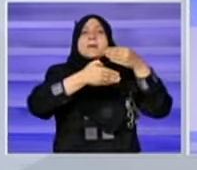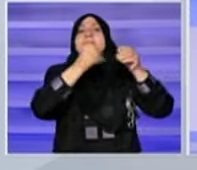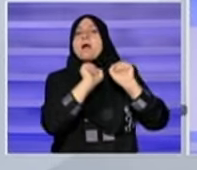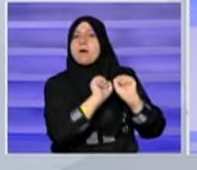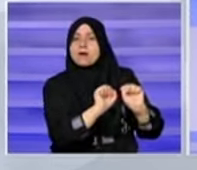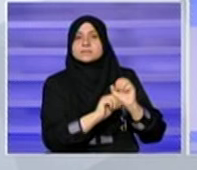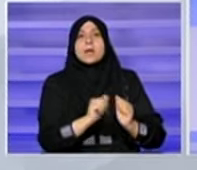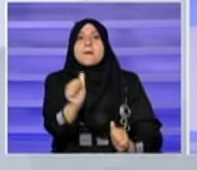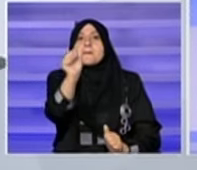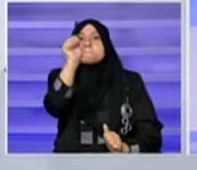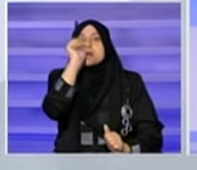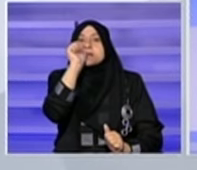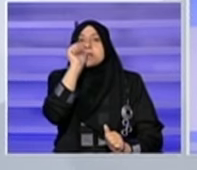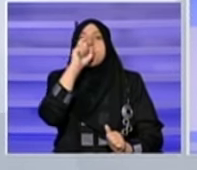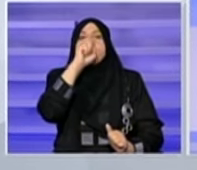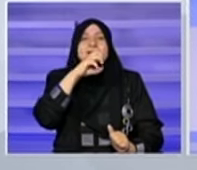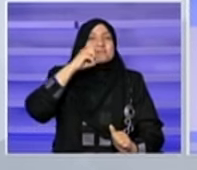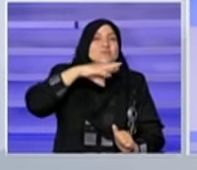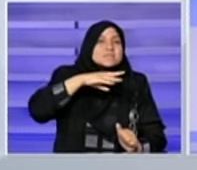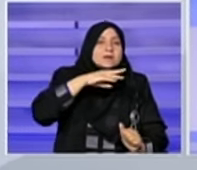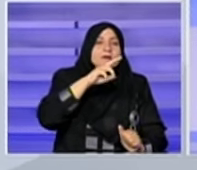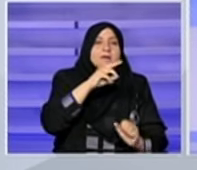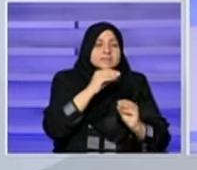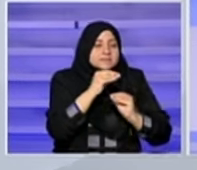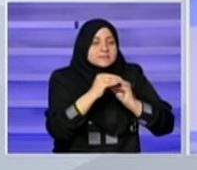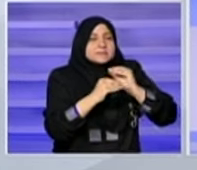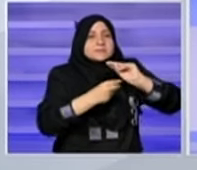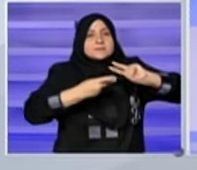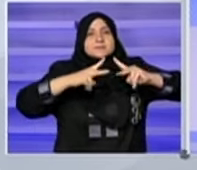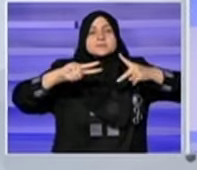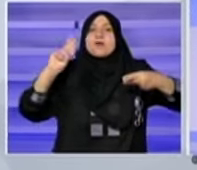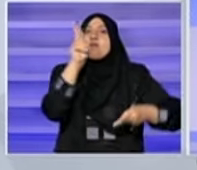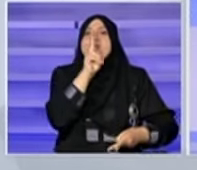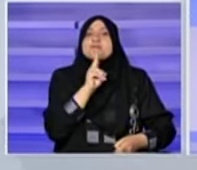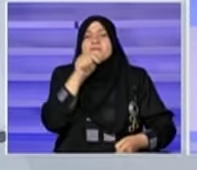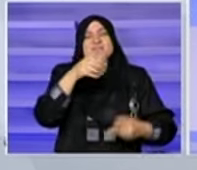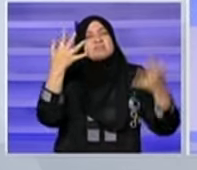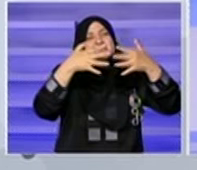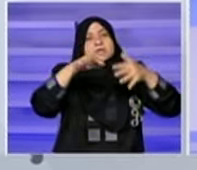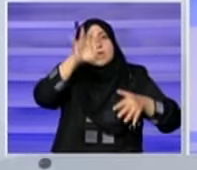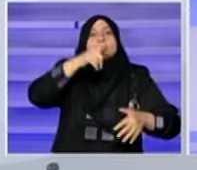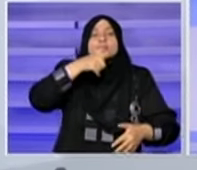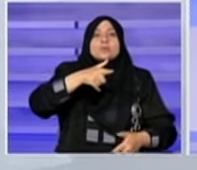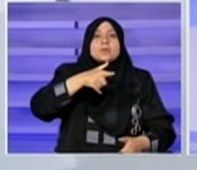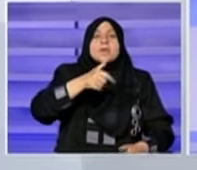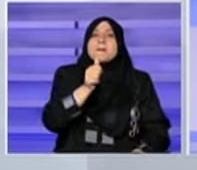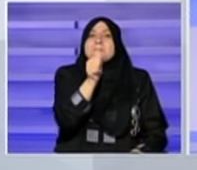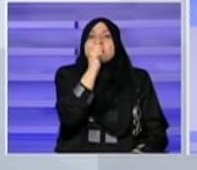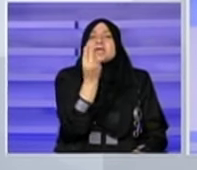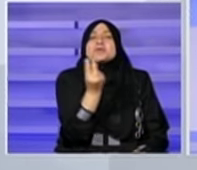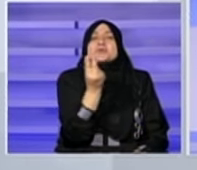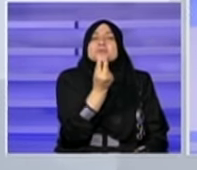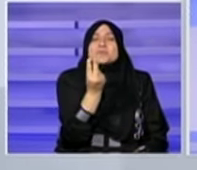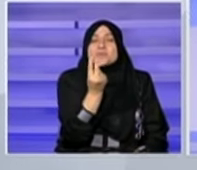المياه إعادة تصفيتها أحد الشركات تحدثت أنه كمية قليلة جدا من